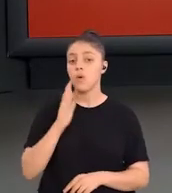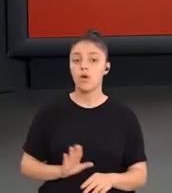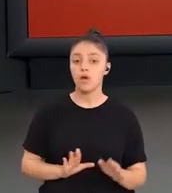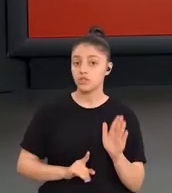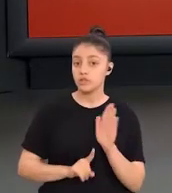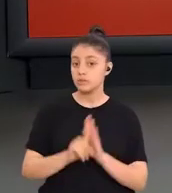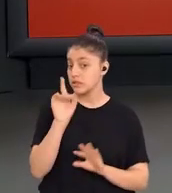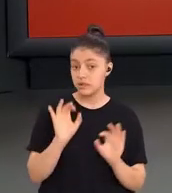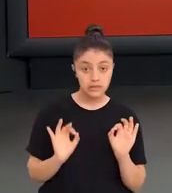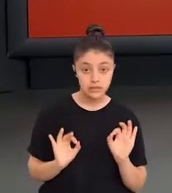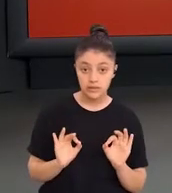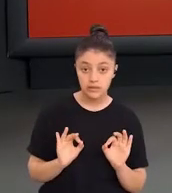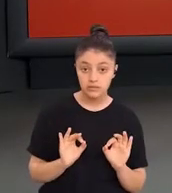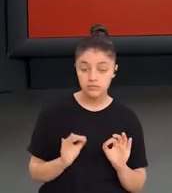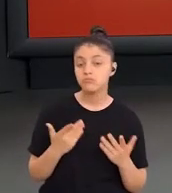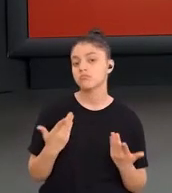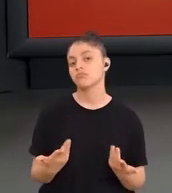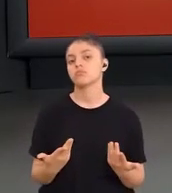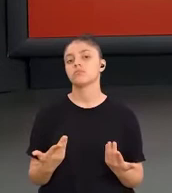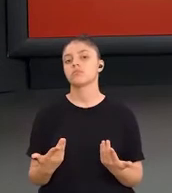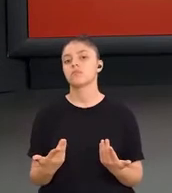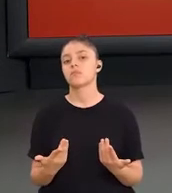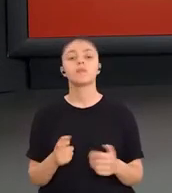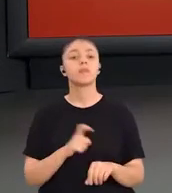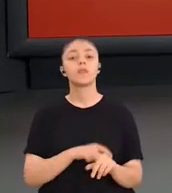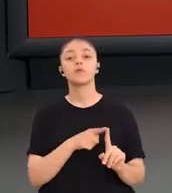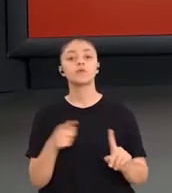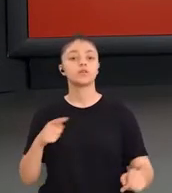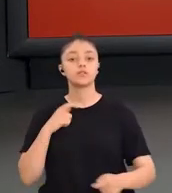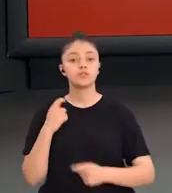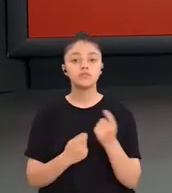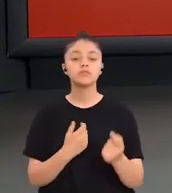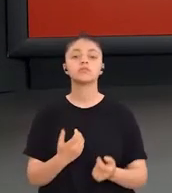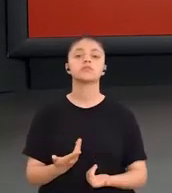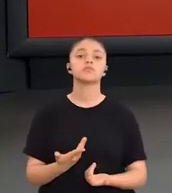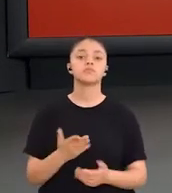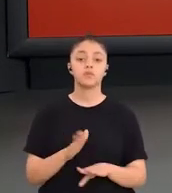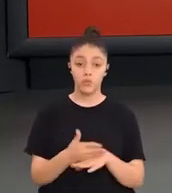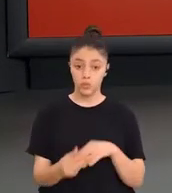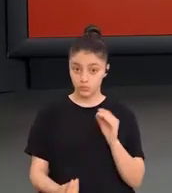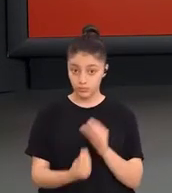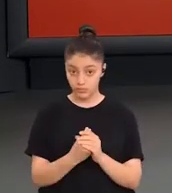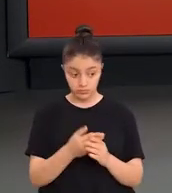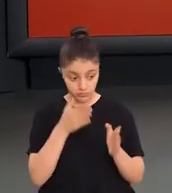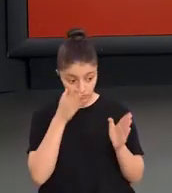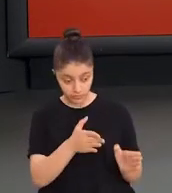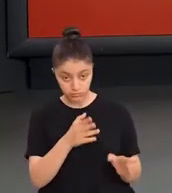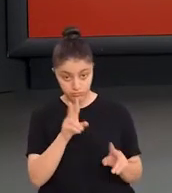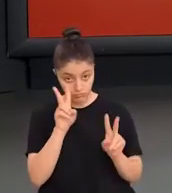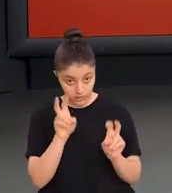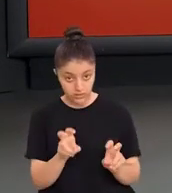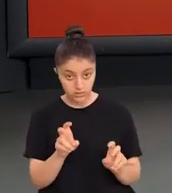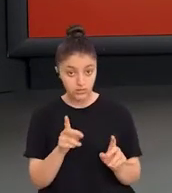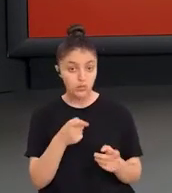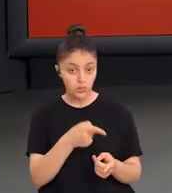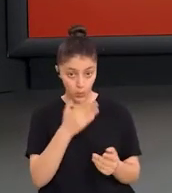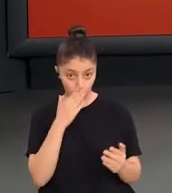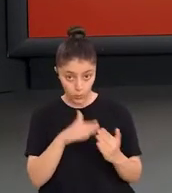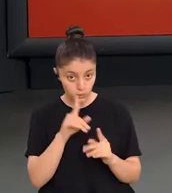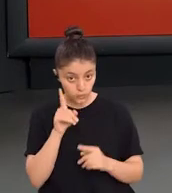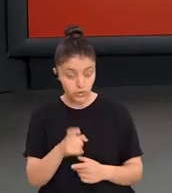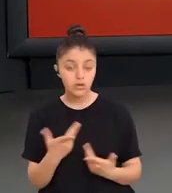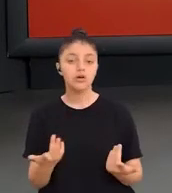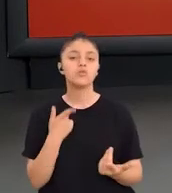öğrenci başarısı nasıl değerlendirilecek süreç ya da ürün odaklı mı yaklaşılacak gibi bir takım